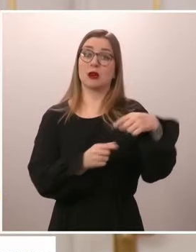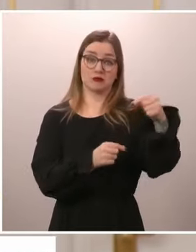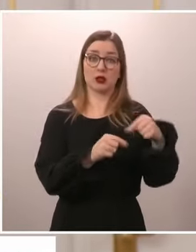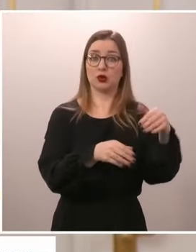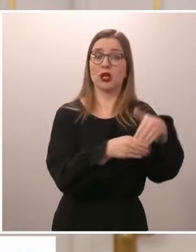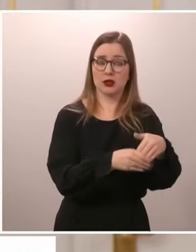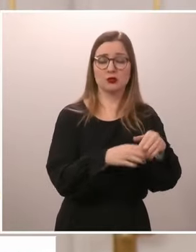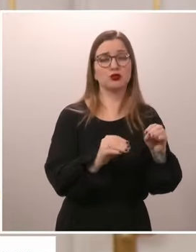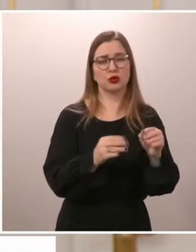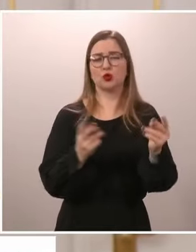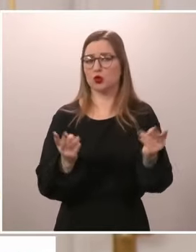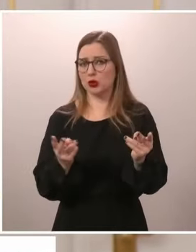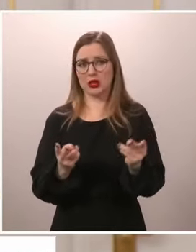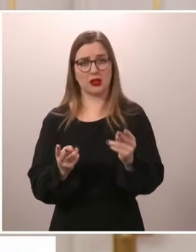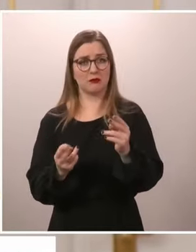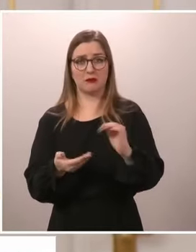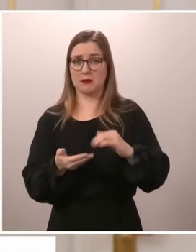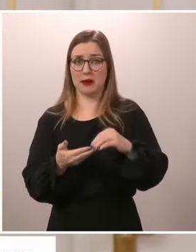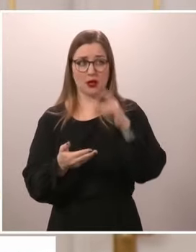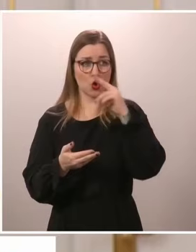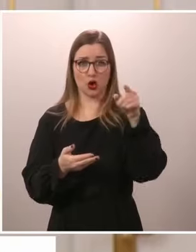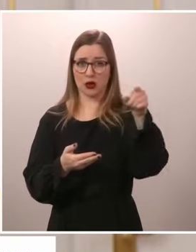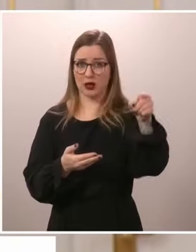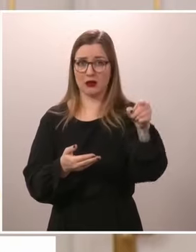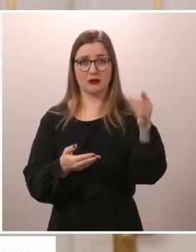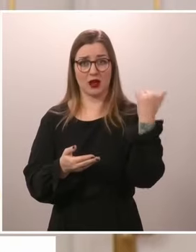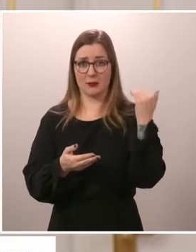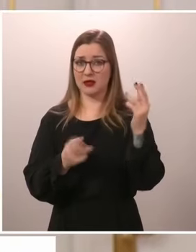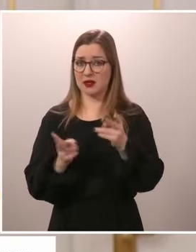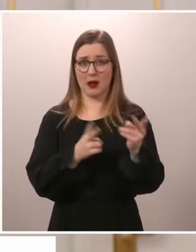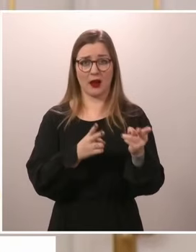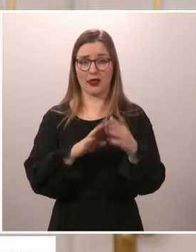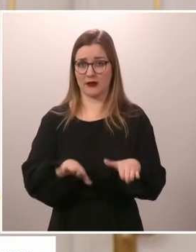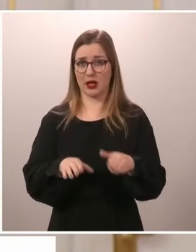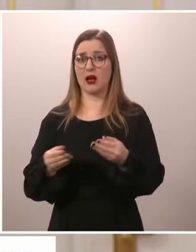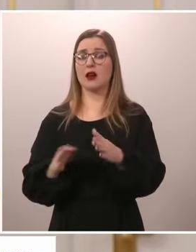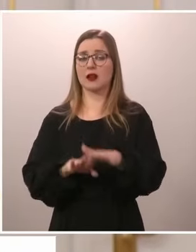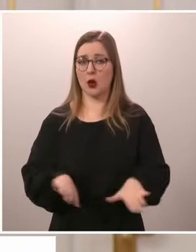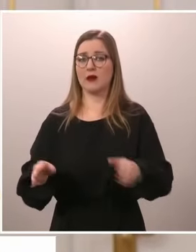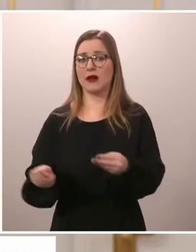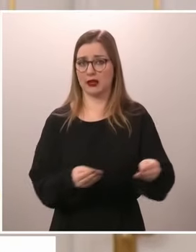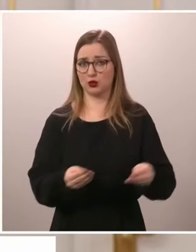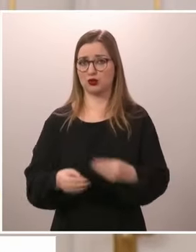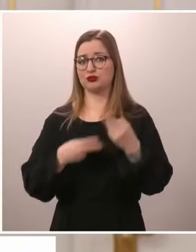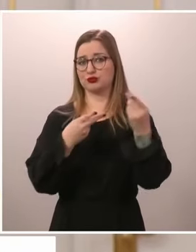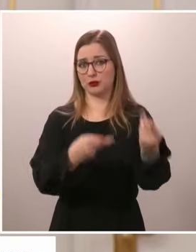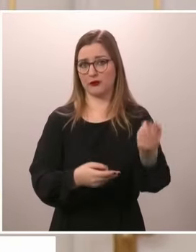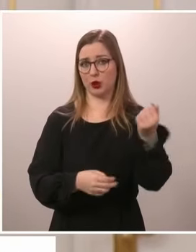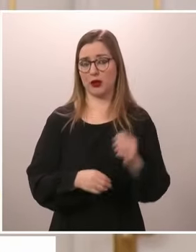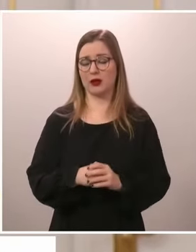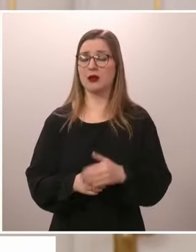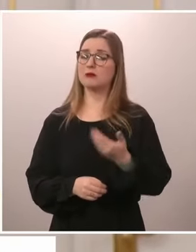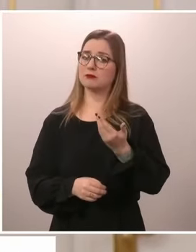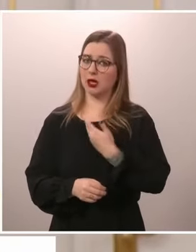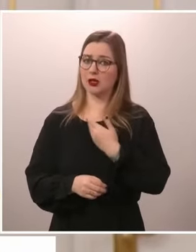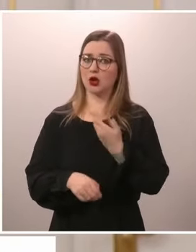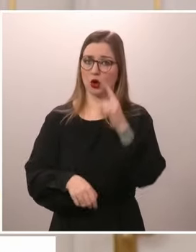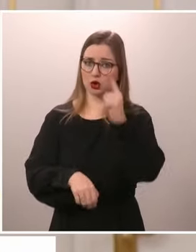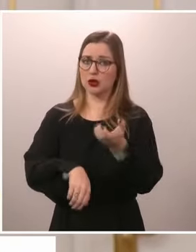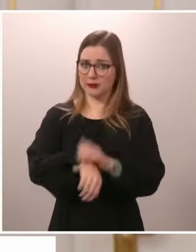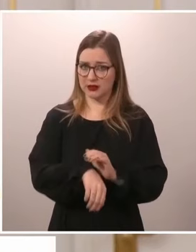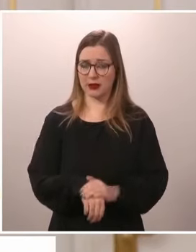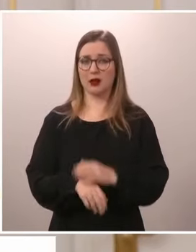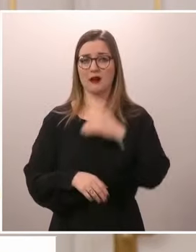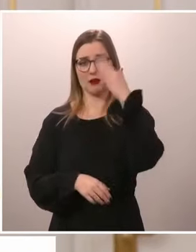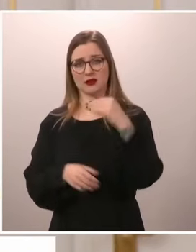Norjalla on aikaisemmin ollut. Meillä on paljon osaamista rauhanvälityksestä sekä kansalaisjärjestöpuolelta, Siema on tietysti